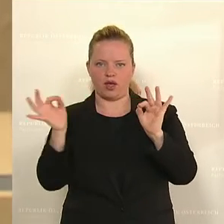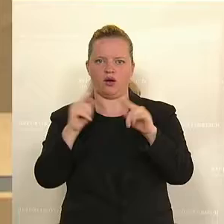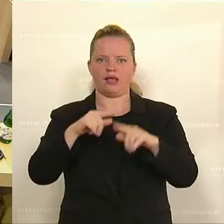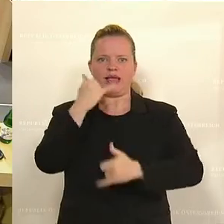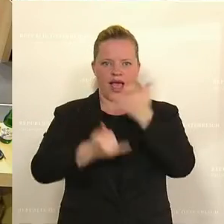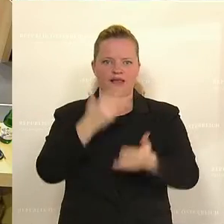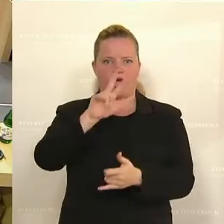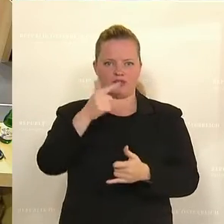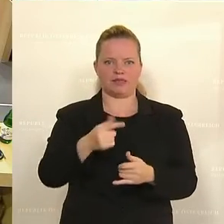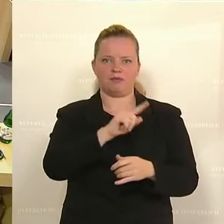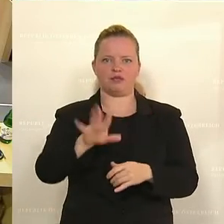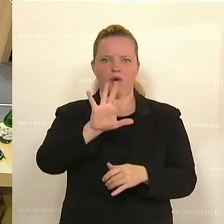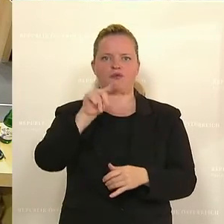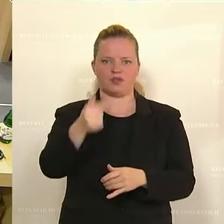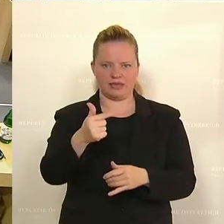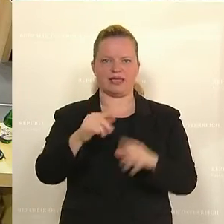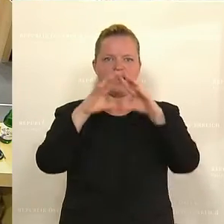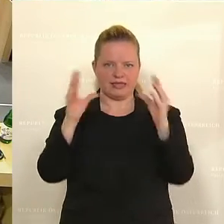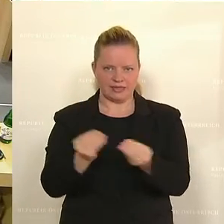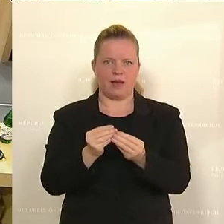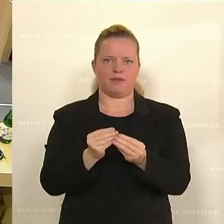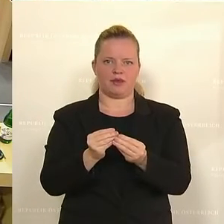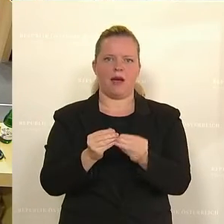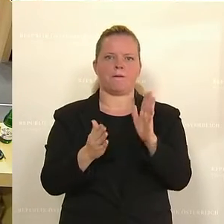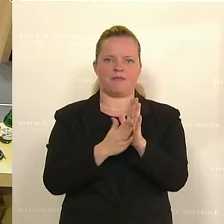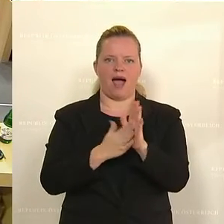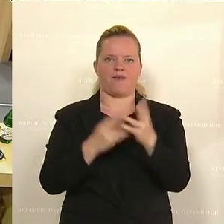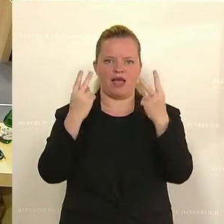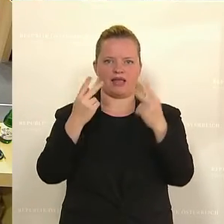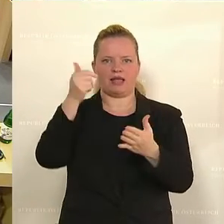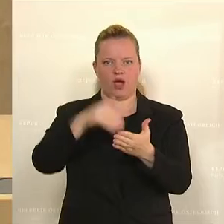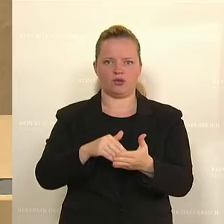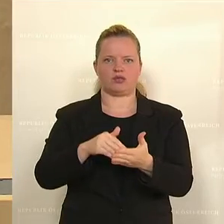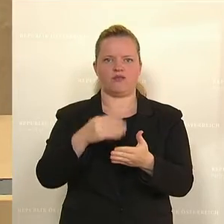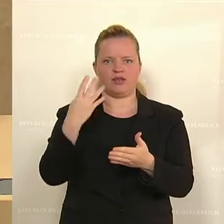2023 bis 2025 insgesamt einen Barwert von maximal 3